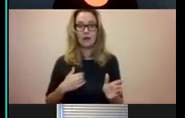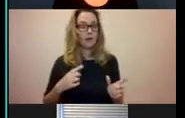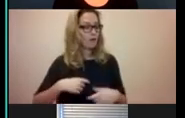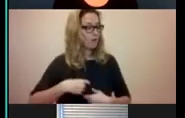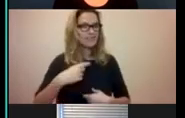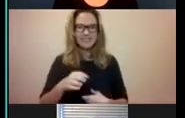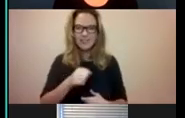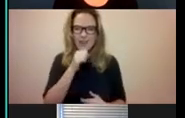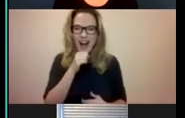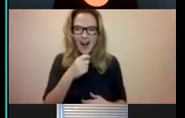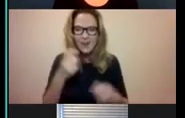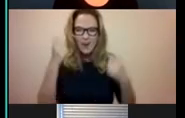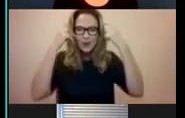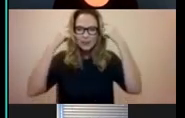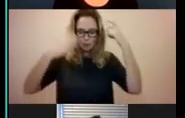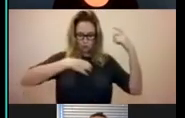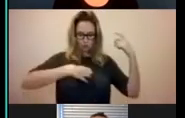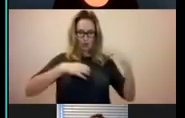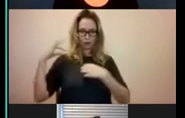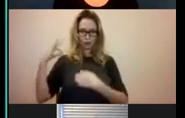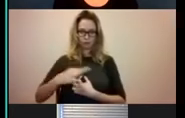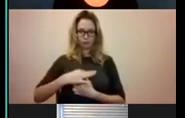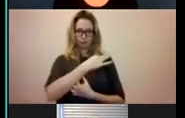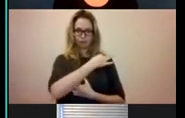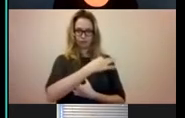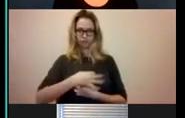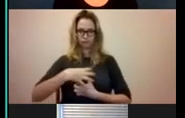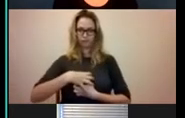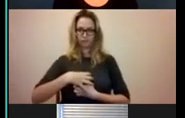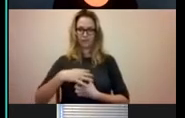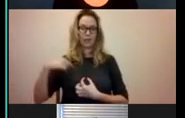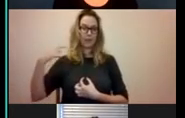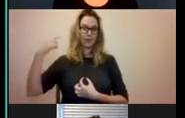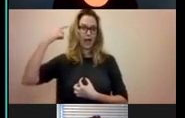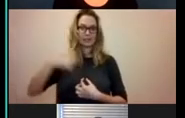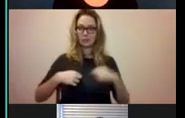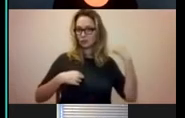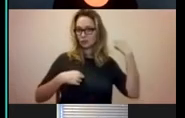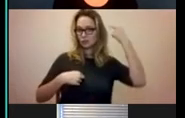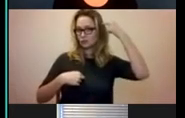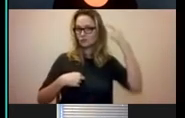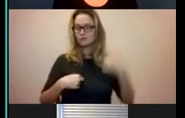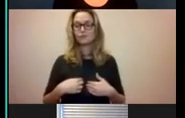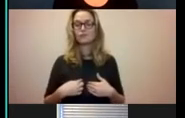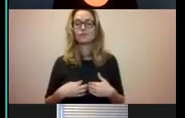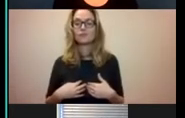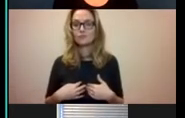die oude met zo'n kastje. Hier, met die draadjes er nog in. Ja, en op